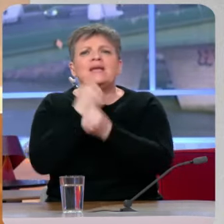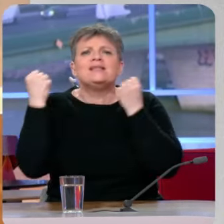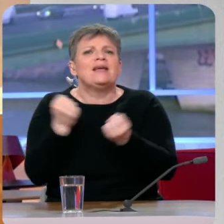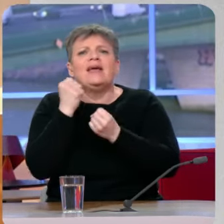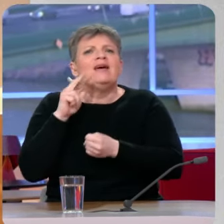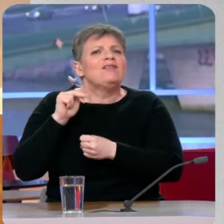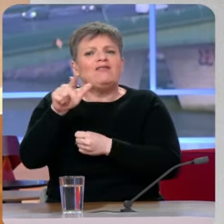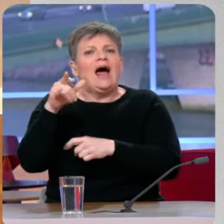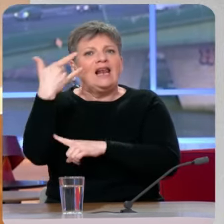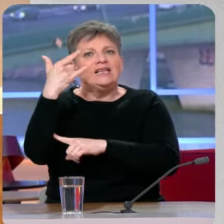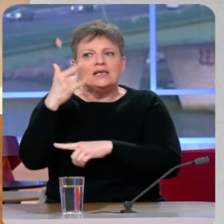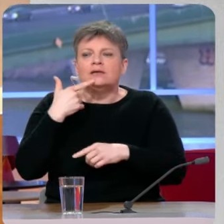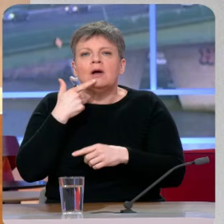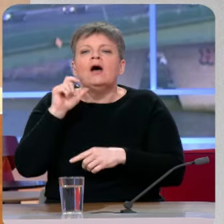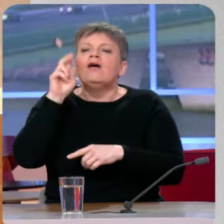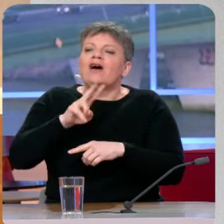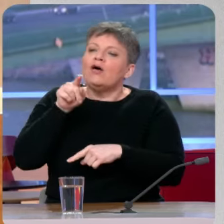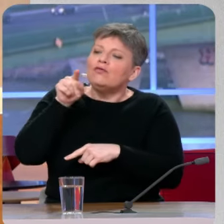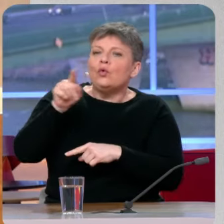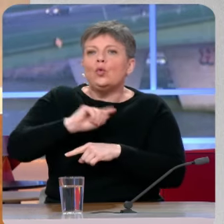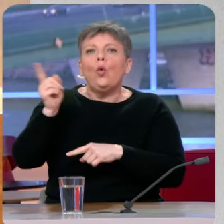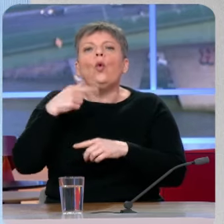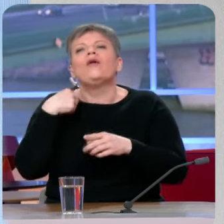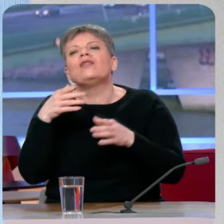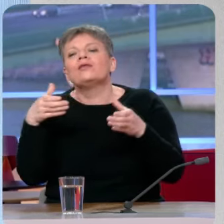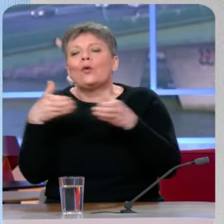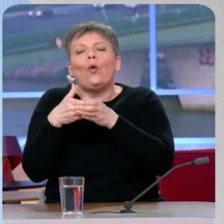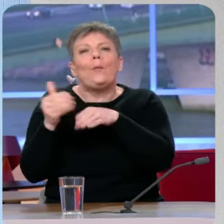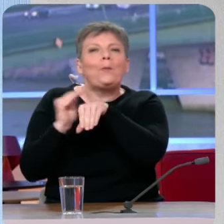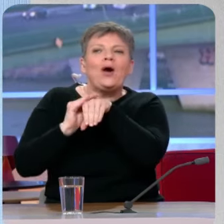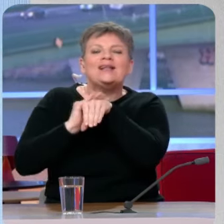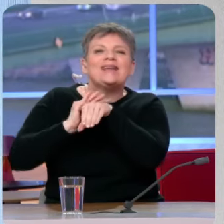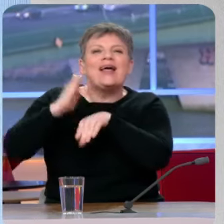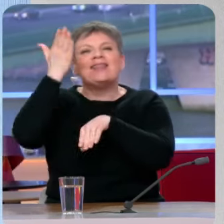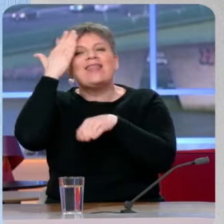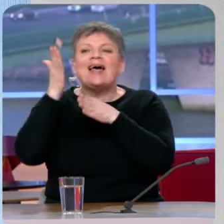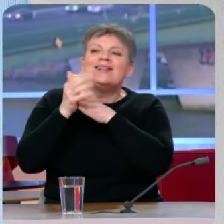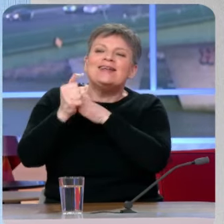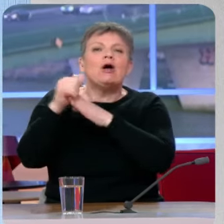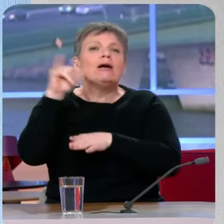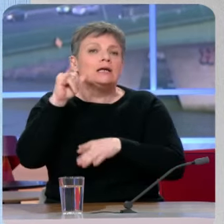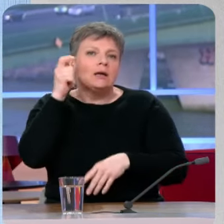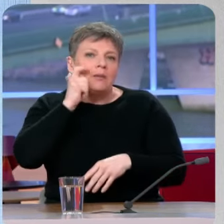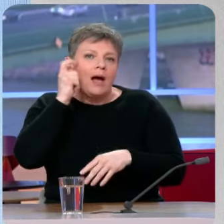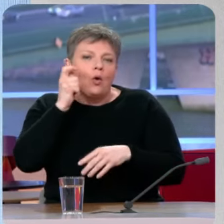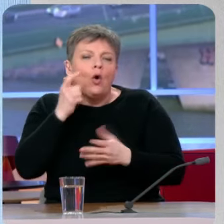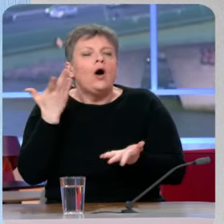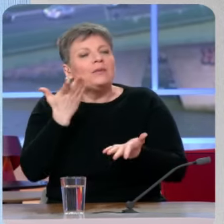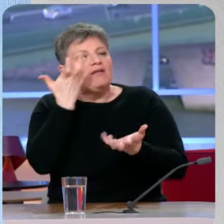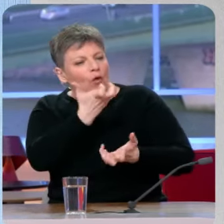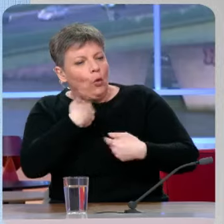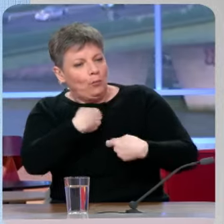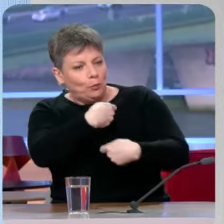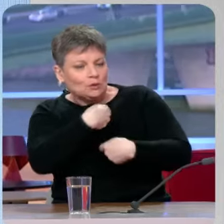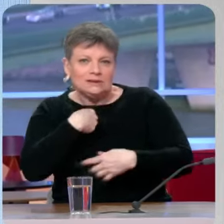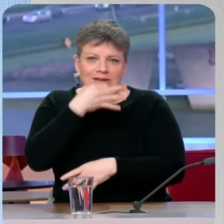bien compris, c'est Emmanuel Macron la tête de liste du parti. – Si vous voulez me faire dire que notre action au Parlement européen pour construire l'Europe puissance